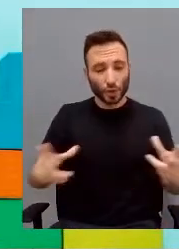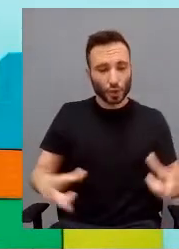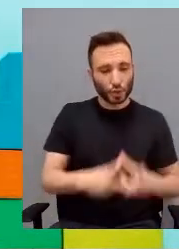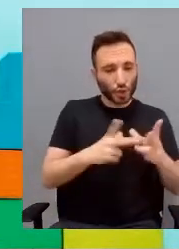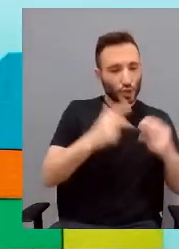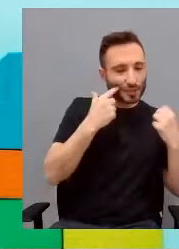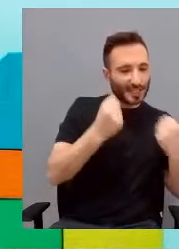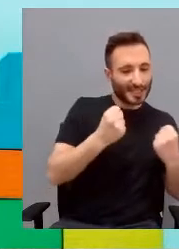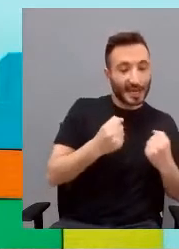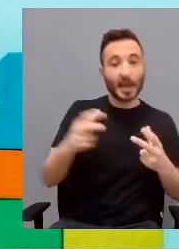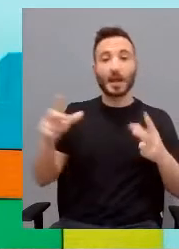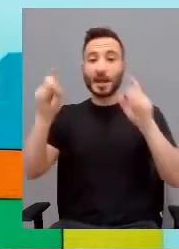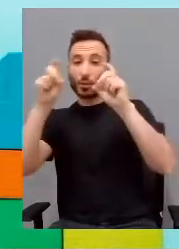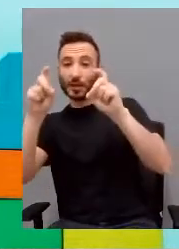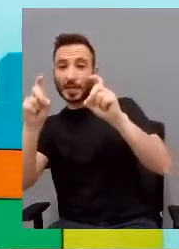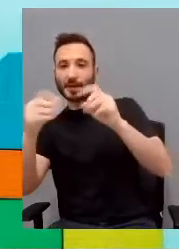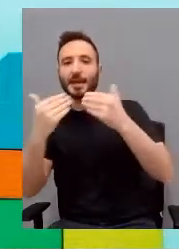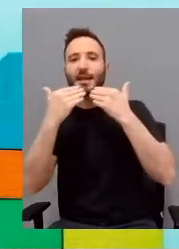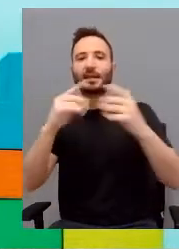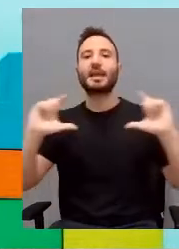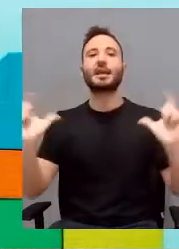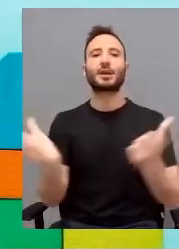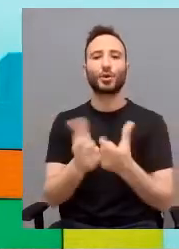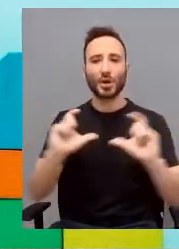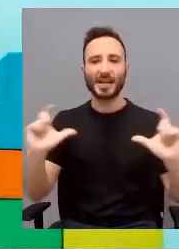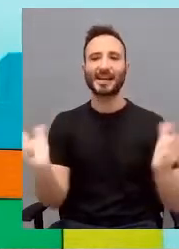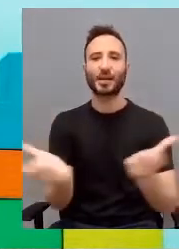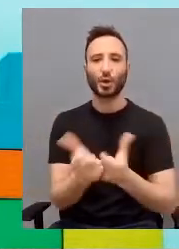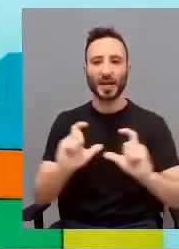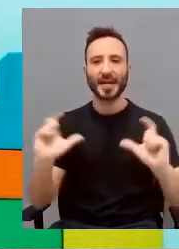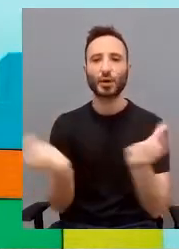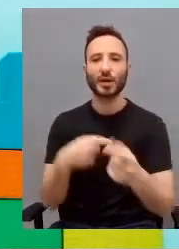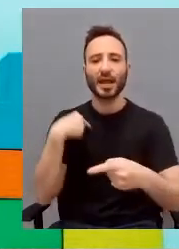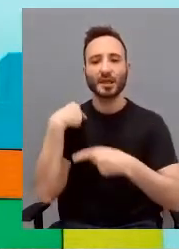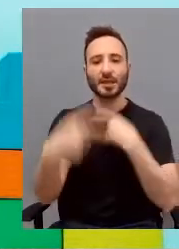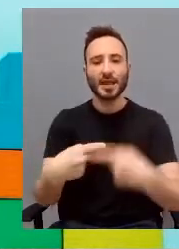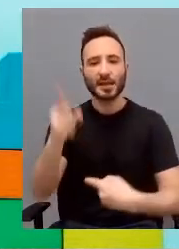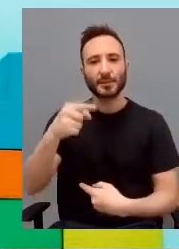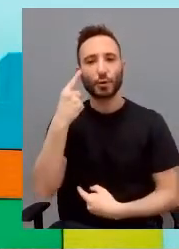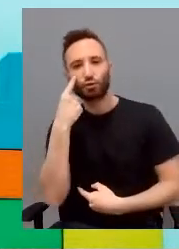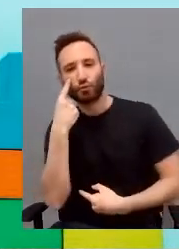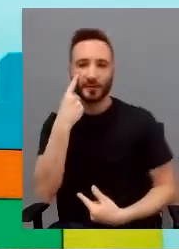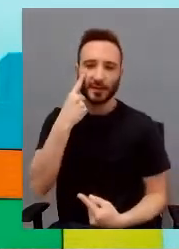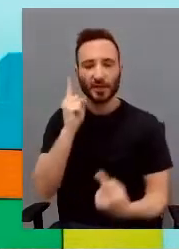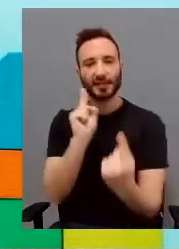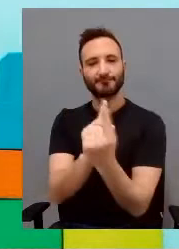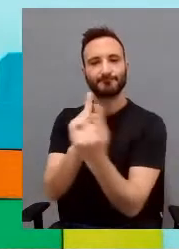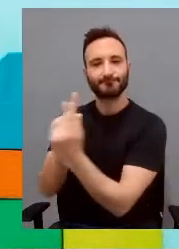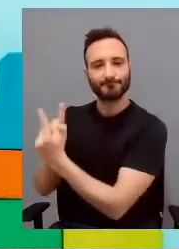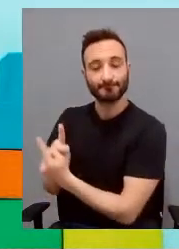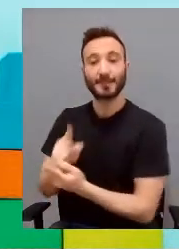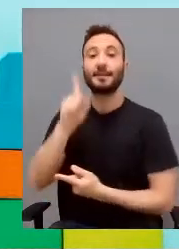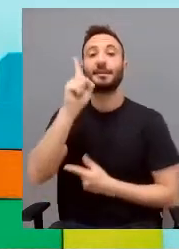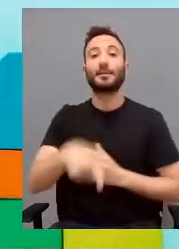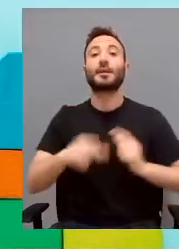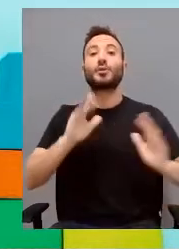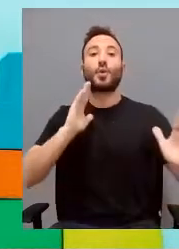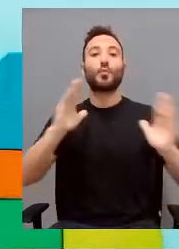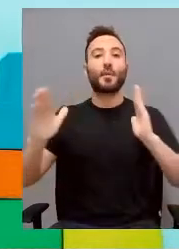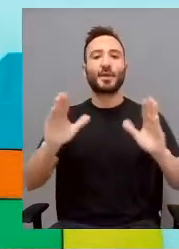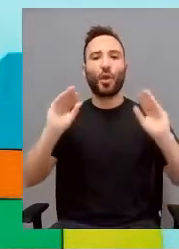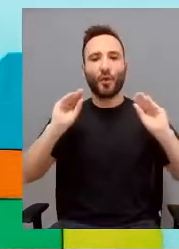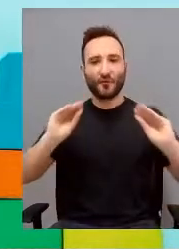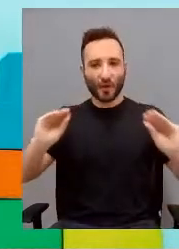si realizza attraverso di riunioni diarie, supervisioni individuali e gruppali, così come momenti di formazione.